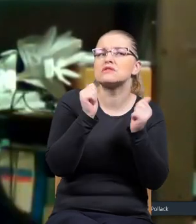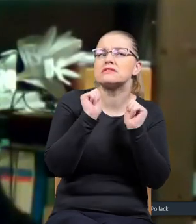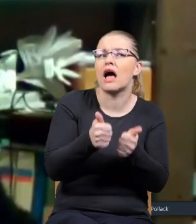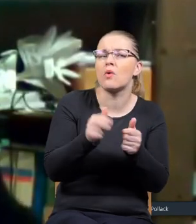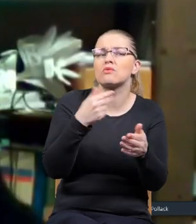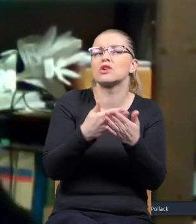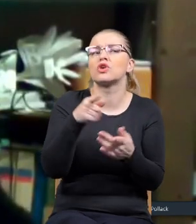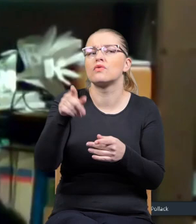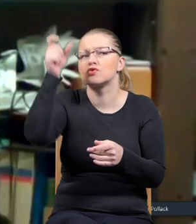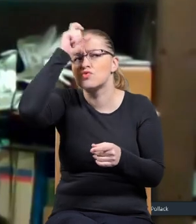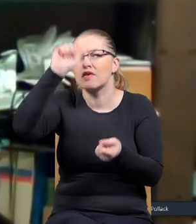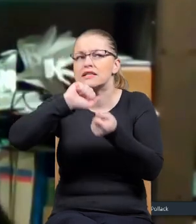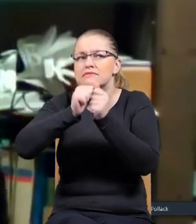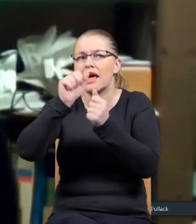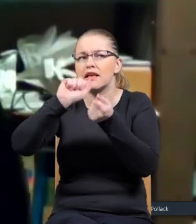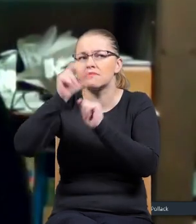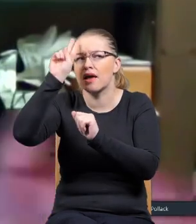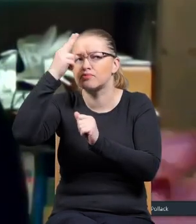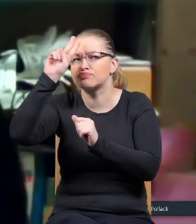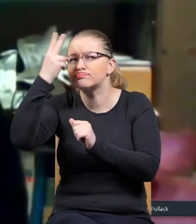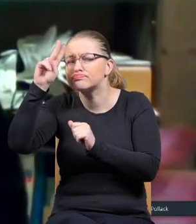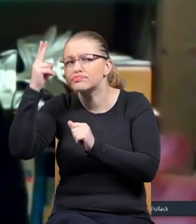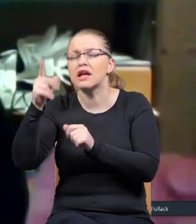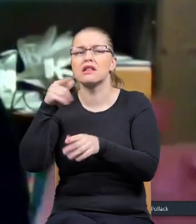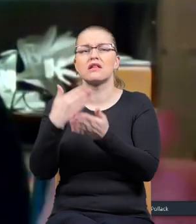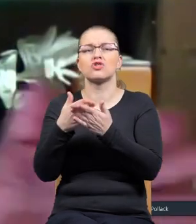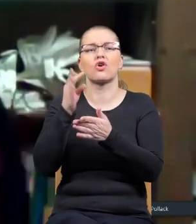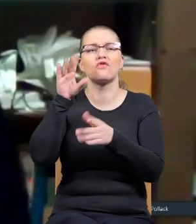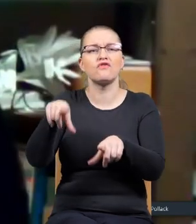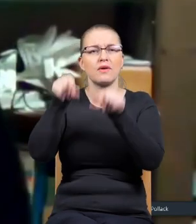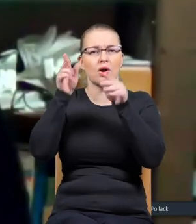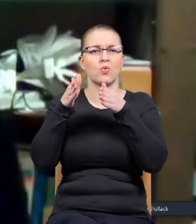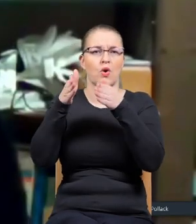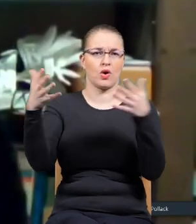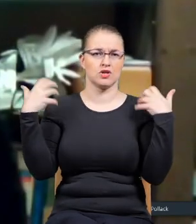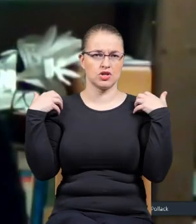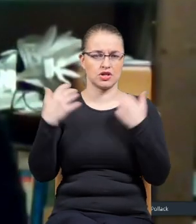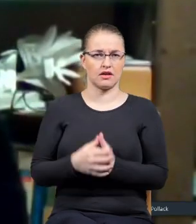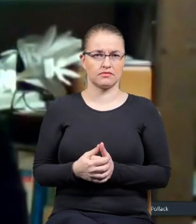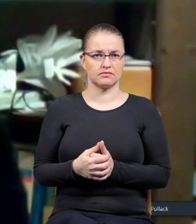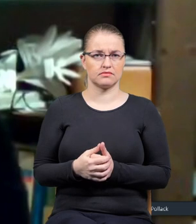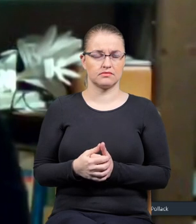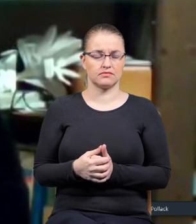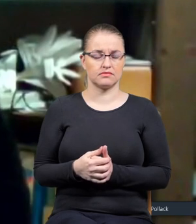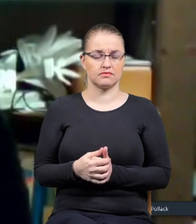tak się zmieniał i tą drogę prowadził, a nie inną, jak normalne ludzie.